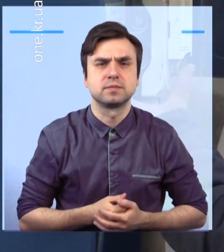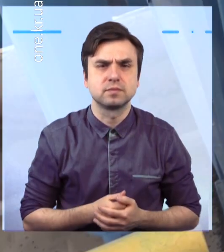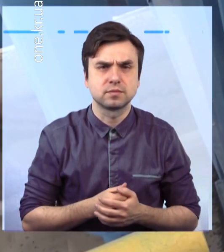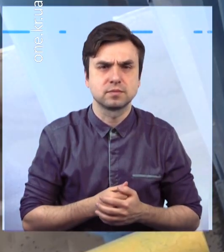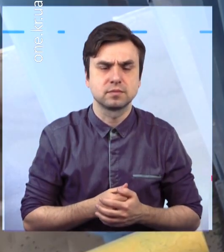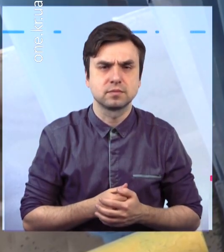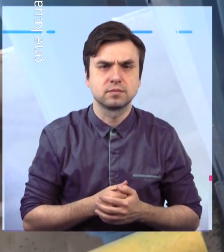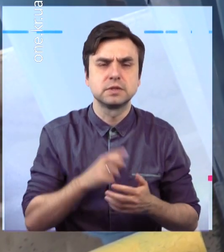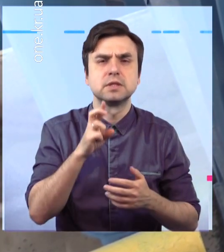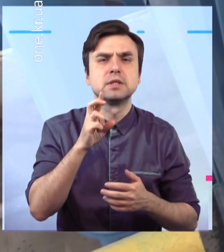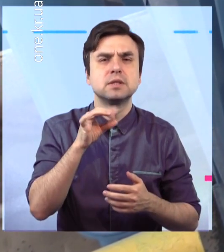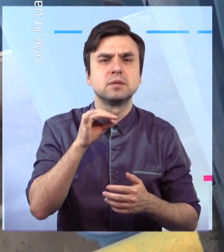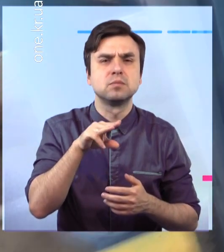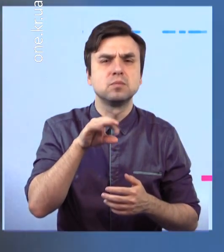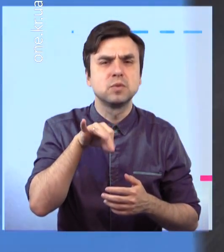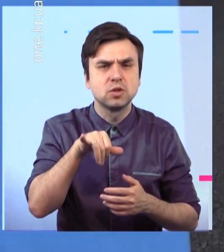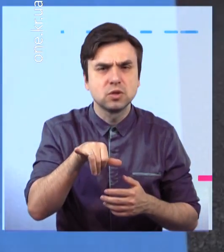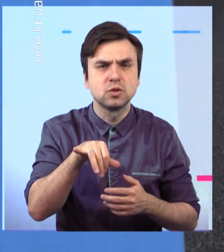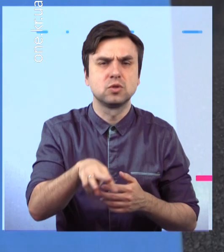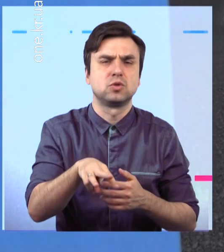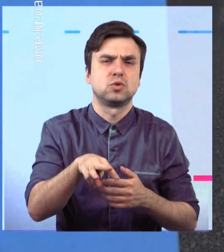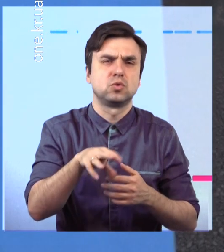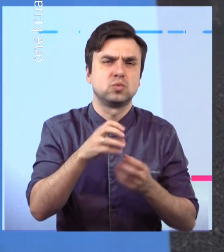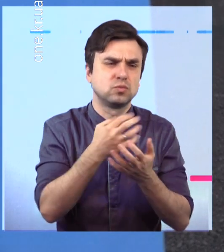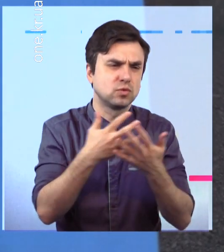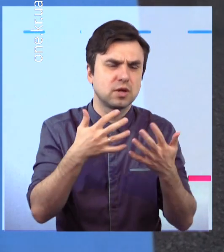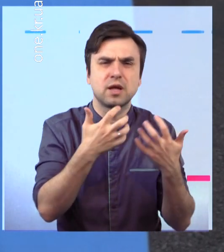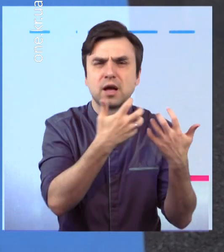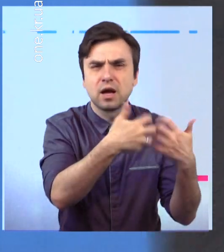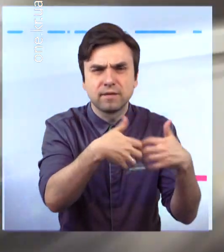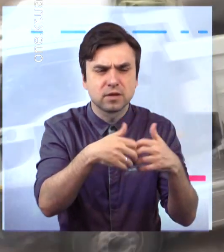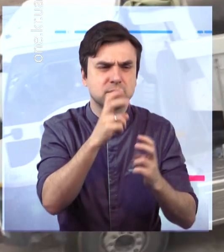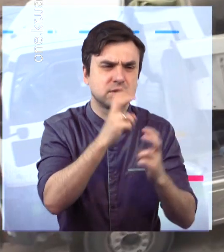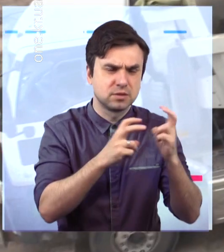автоматизована система управління готові на 100% до виробництва асфальтобетону.